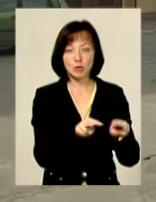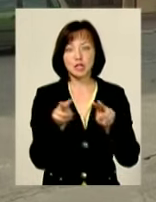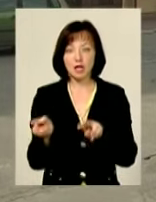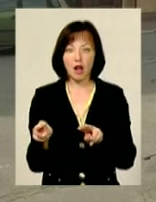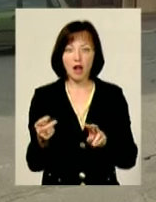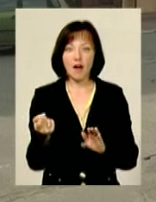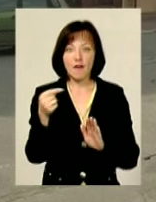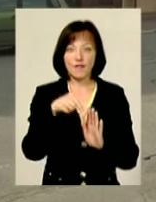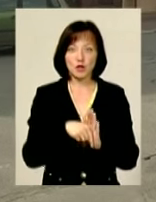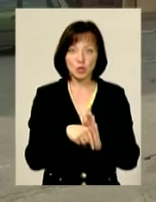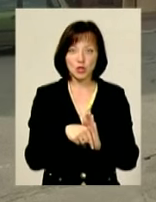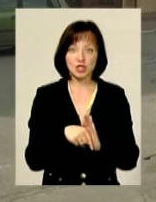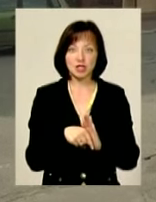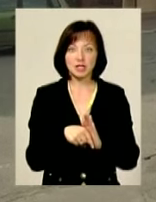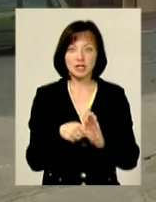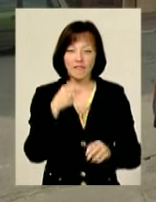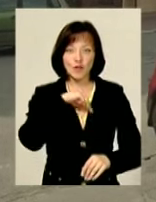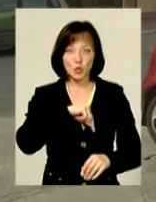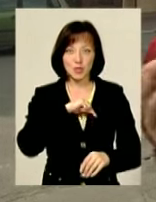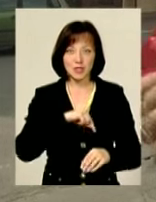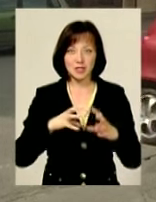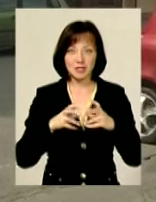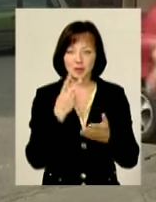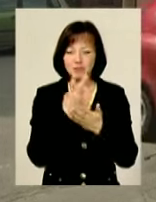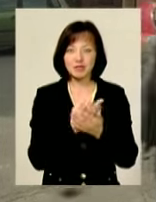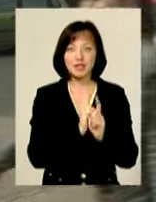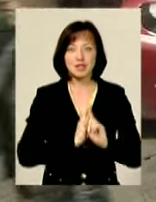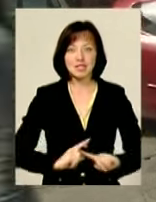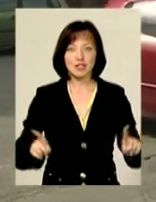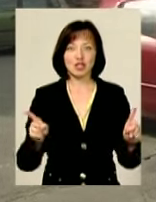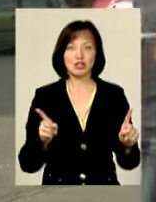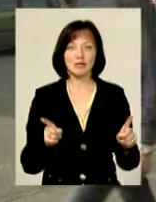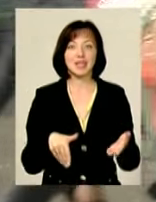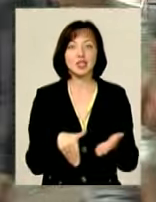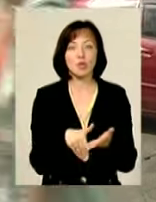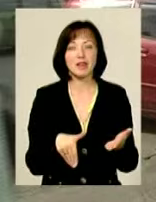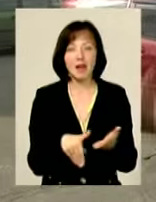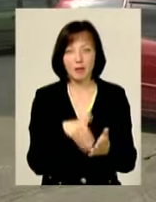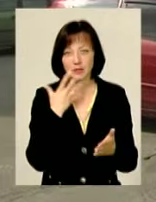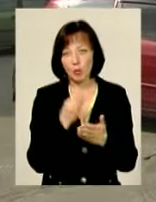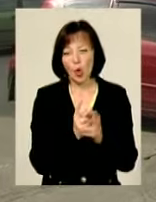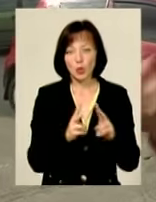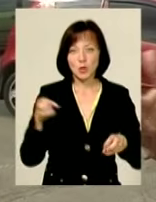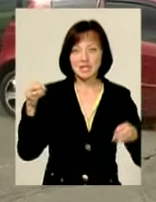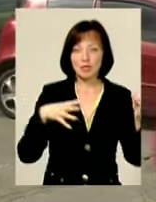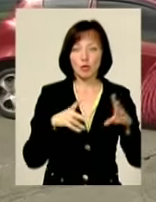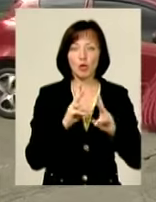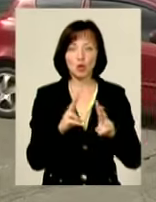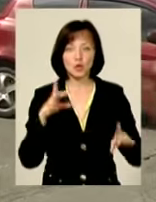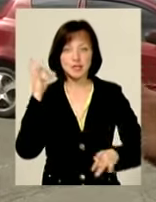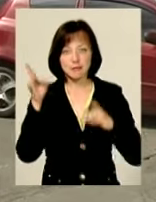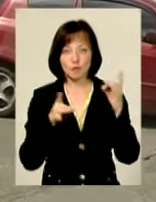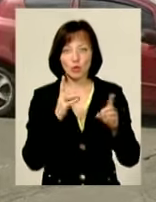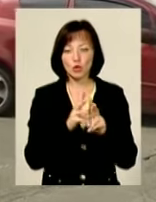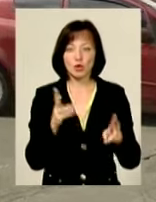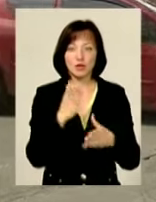внутрішній світ, а ще коли він відображається досить незвичними інструментаріями своїми Хто світлом, хто звуком, хто взагалі